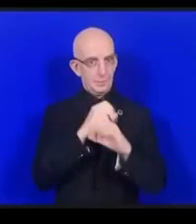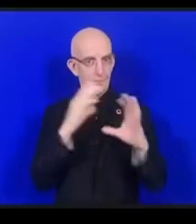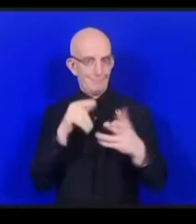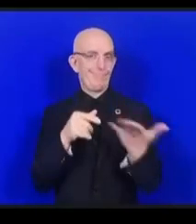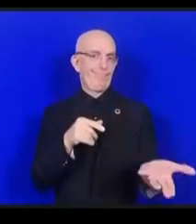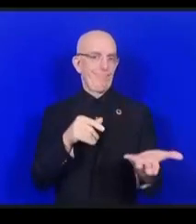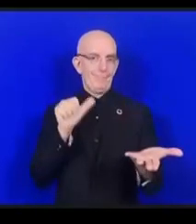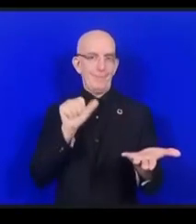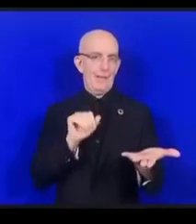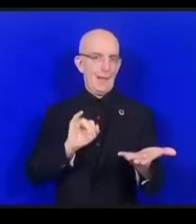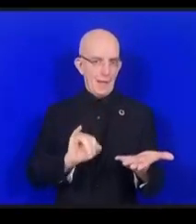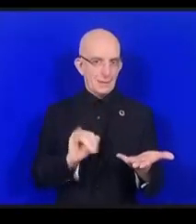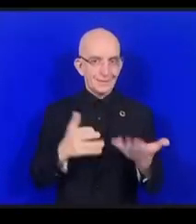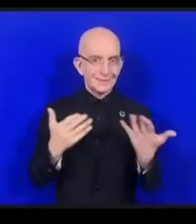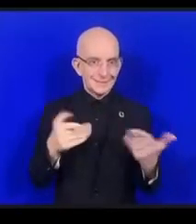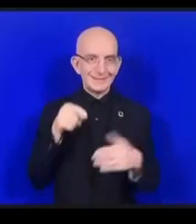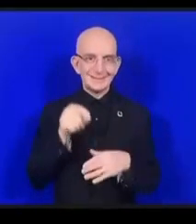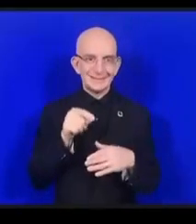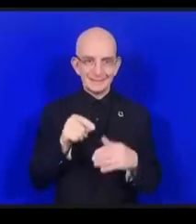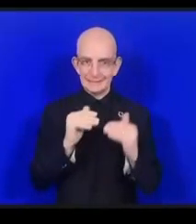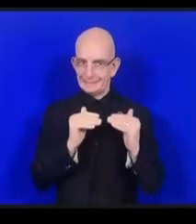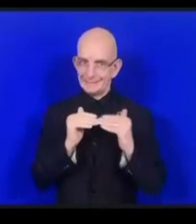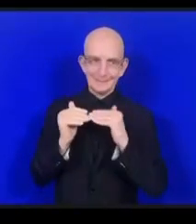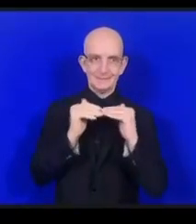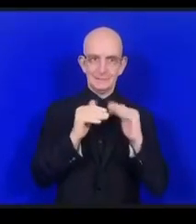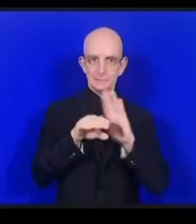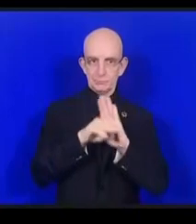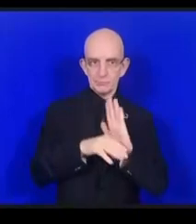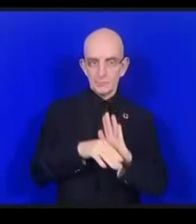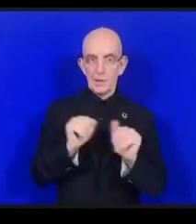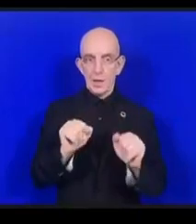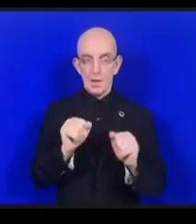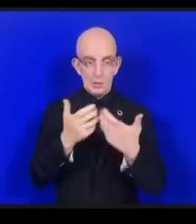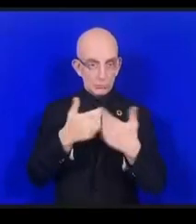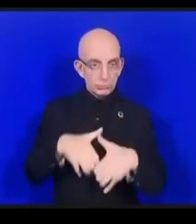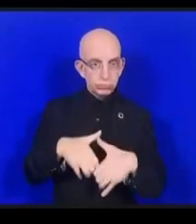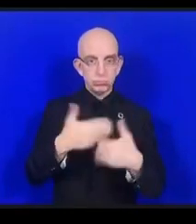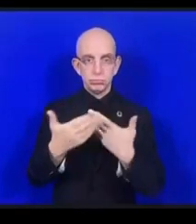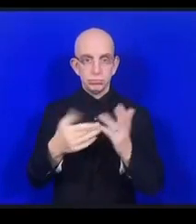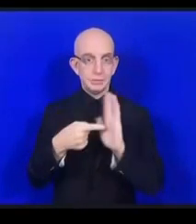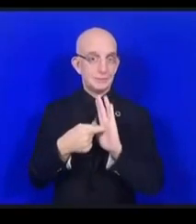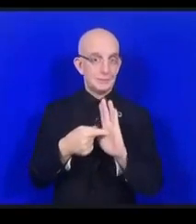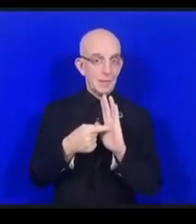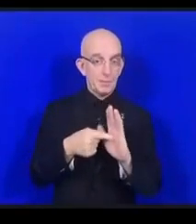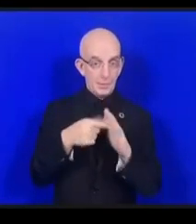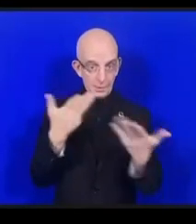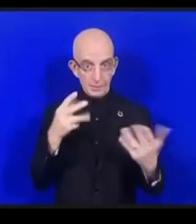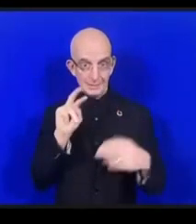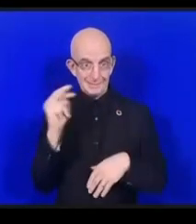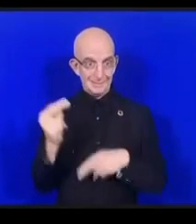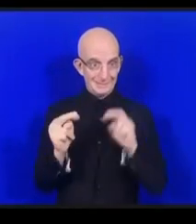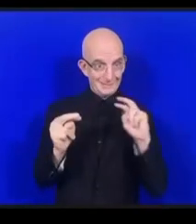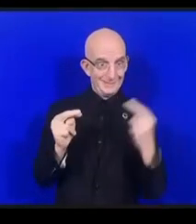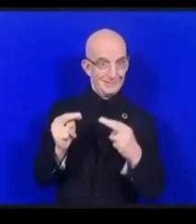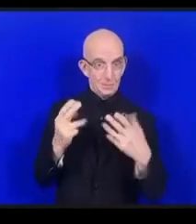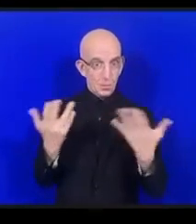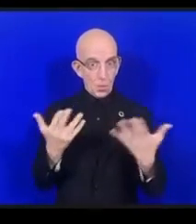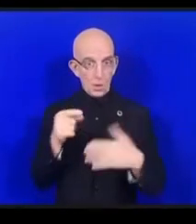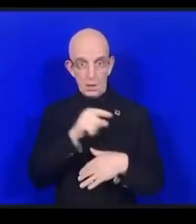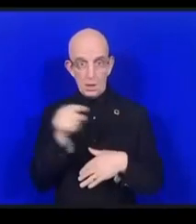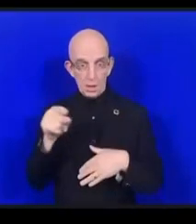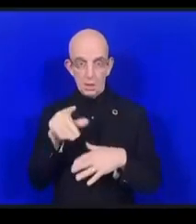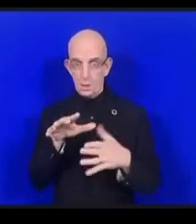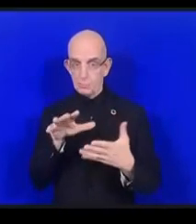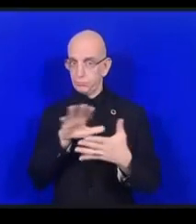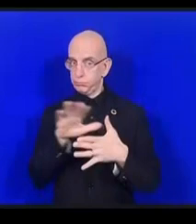par exemple et c'est d'une complexité similaire alors que se passe-t-il ici lorsqu'on parle de LLM